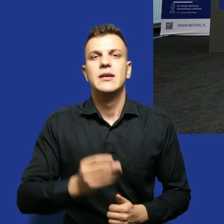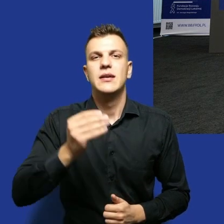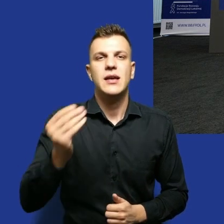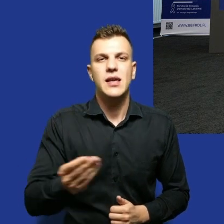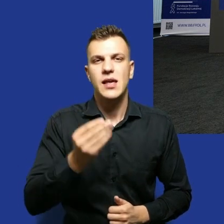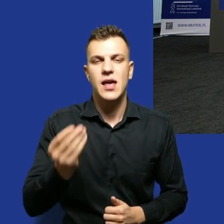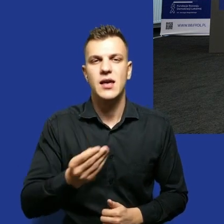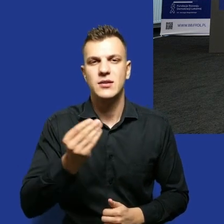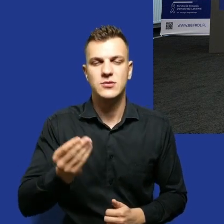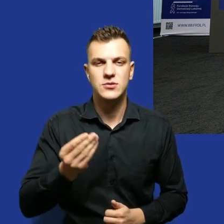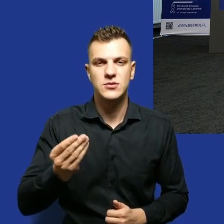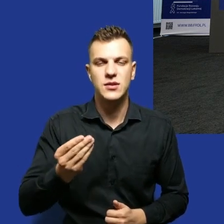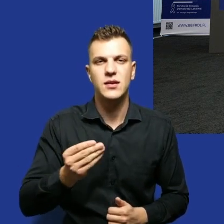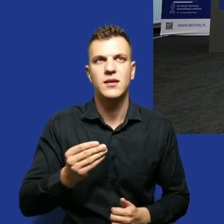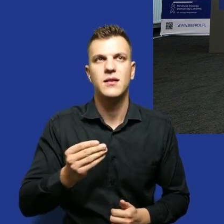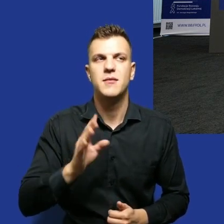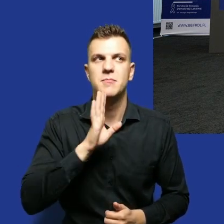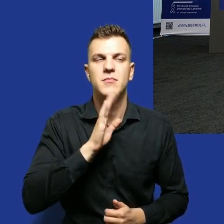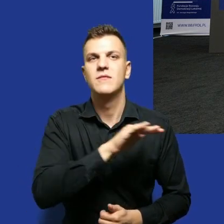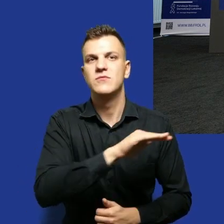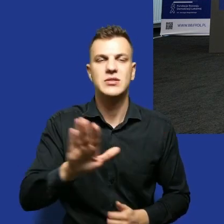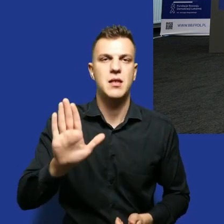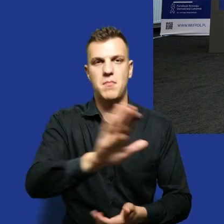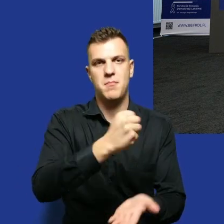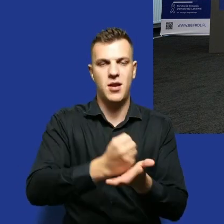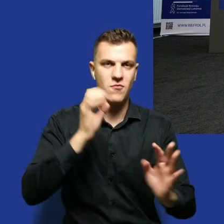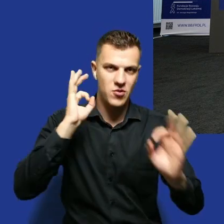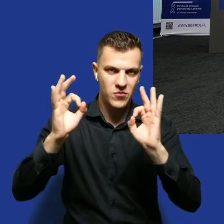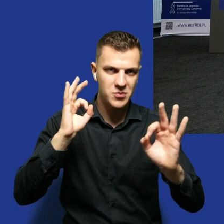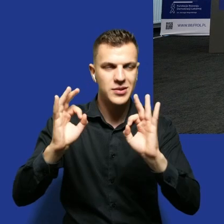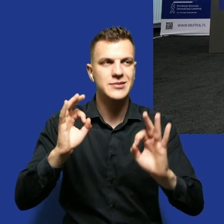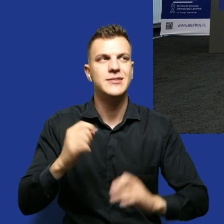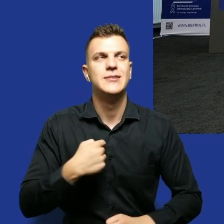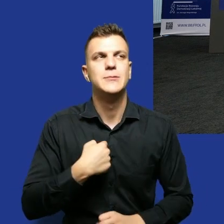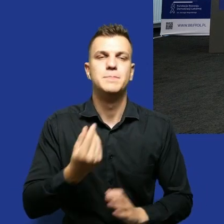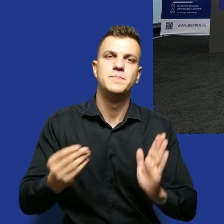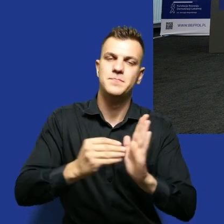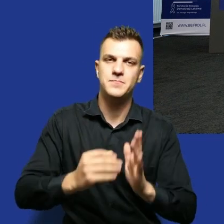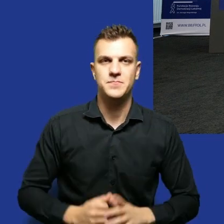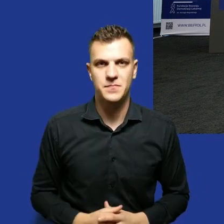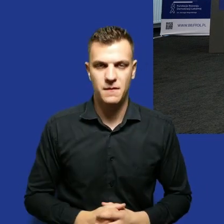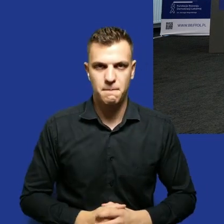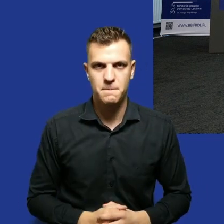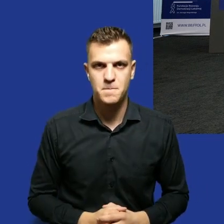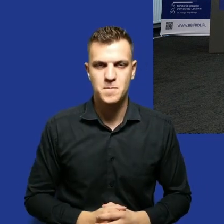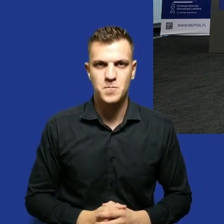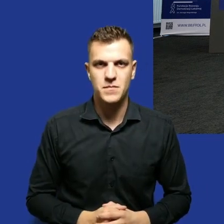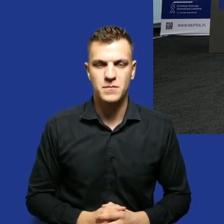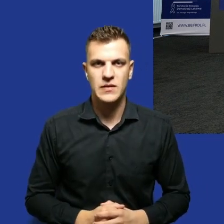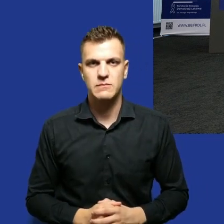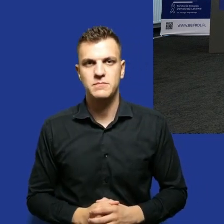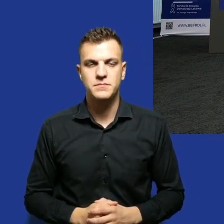wzmacniając głos, że każda osoba ma prawo do informacji, to dodam, że nadużywanie